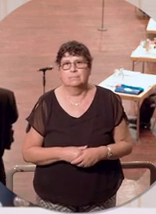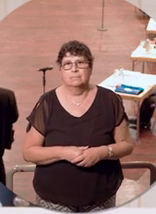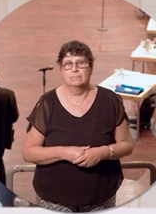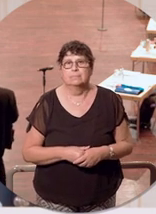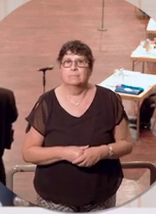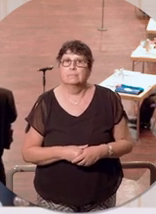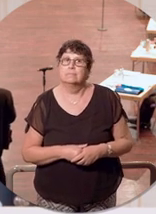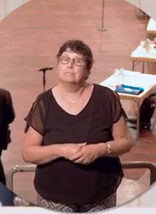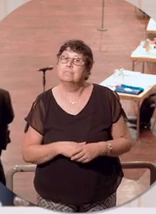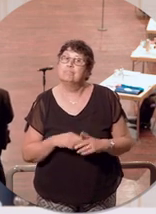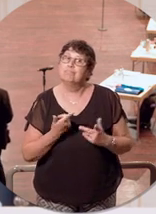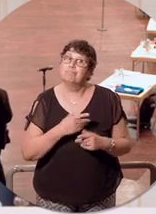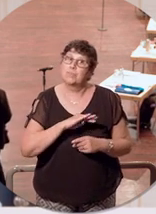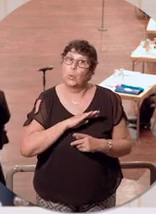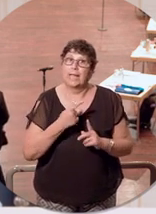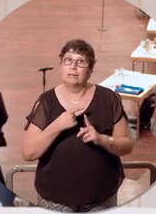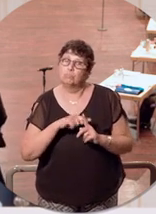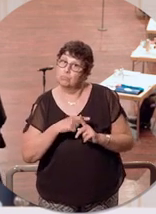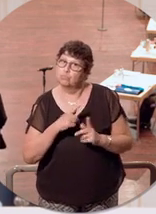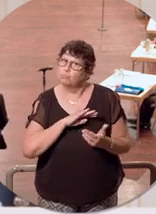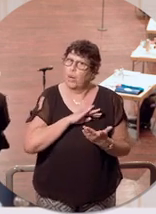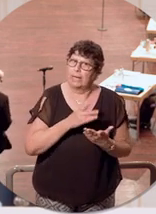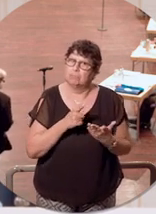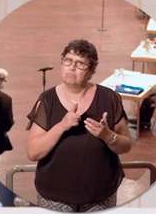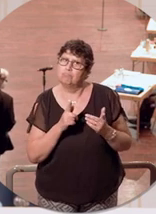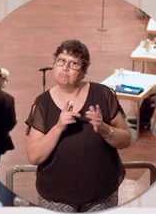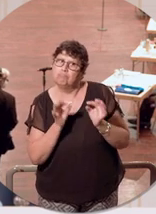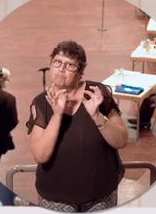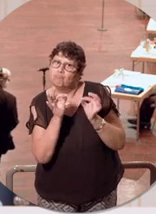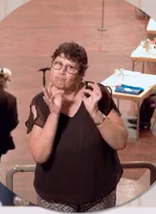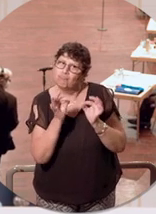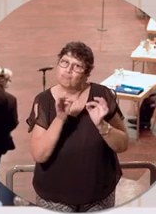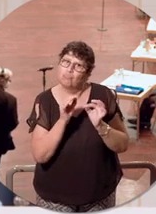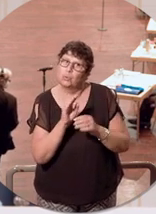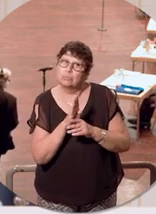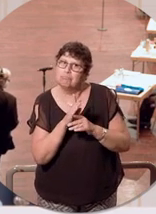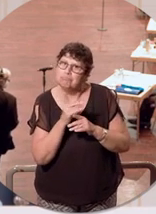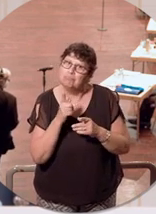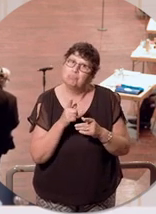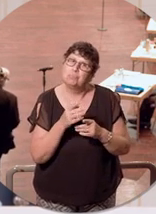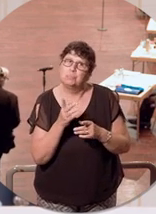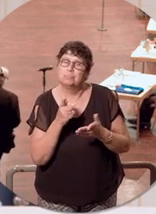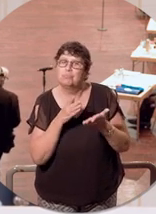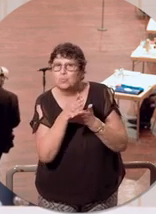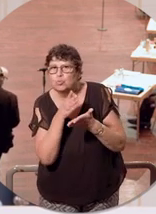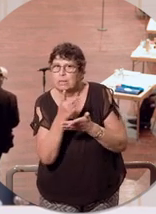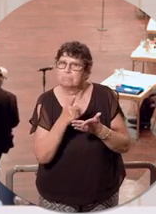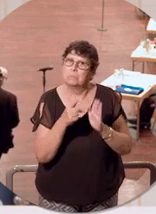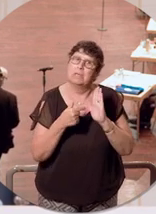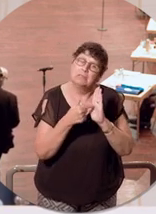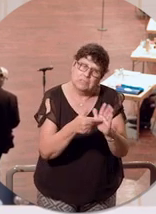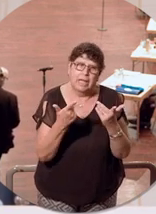Und Kollegen, eine gute Bilanz hat immer viele Väter, viele Mütter